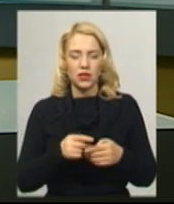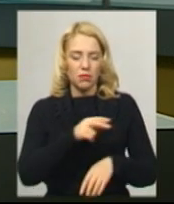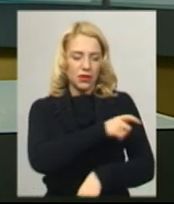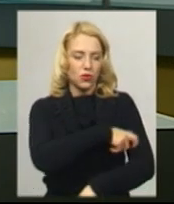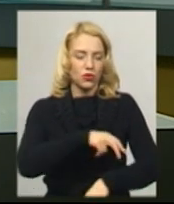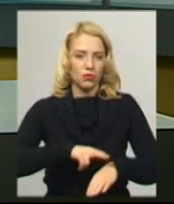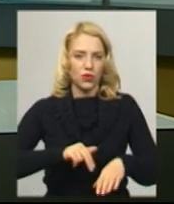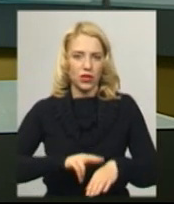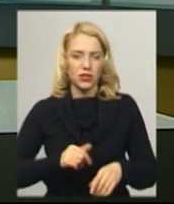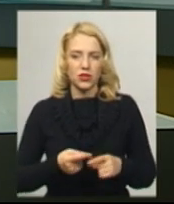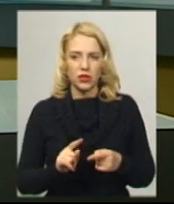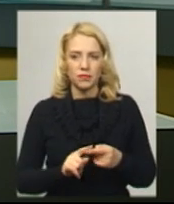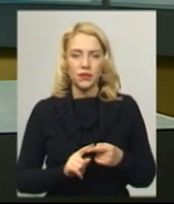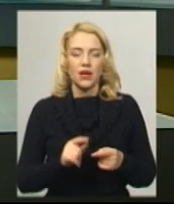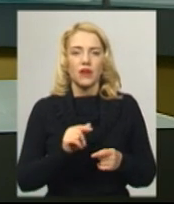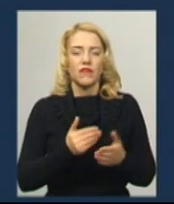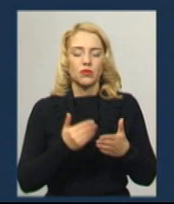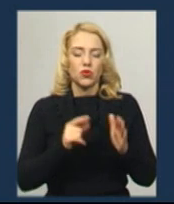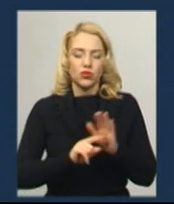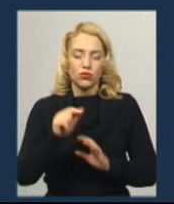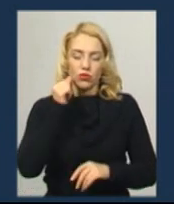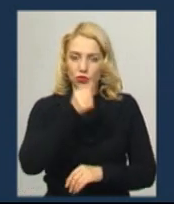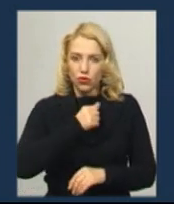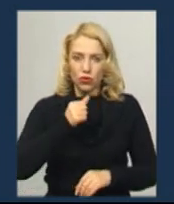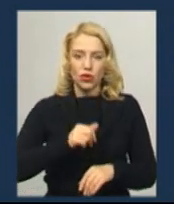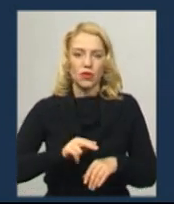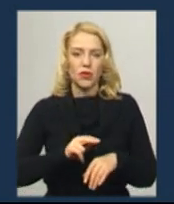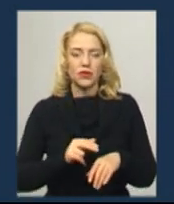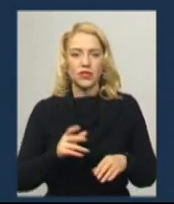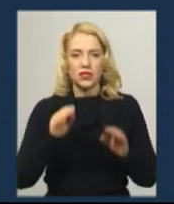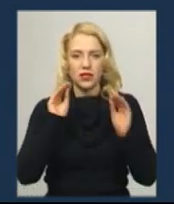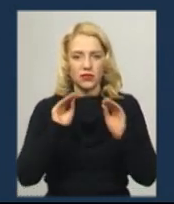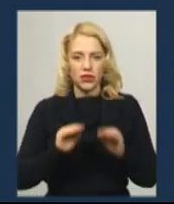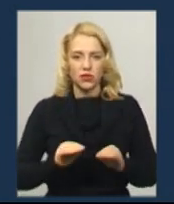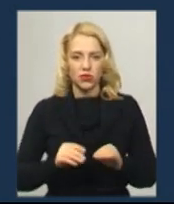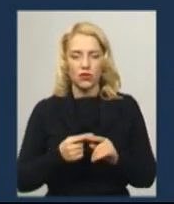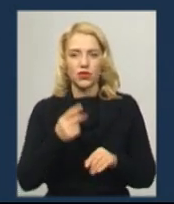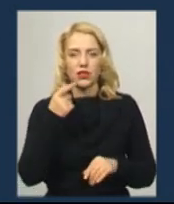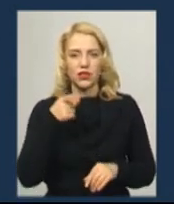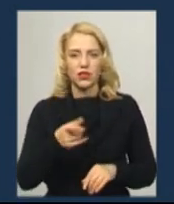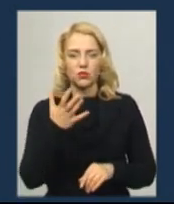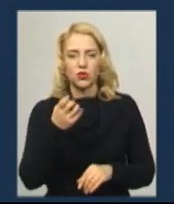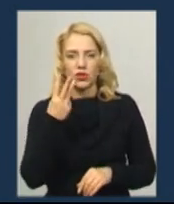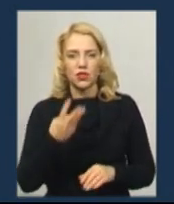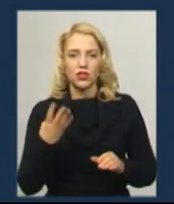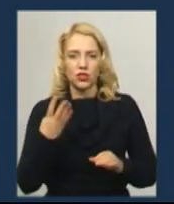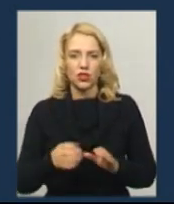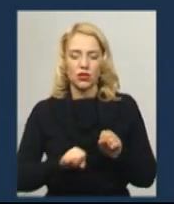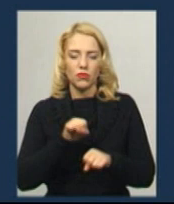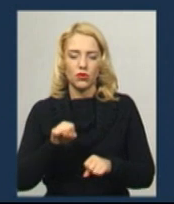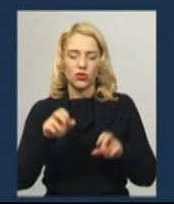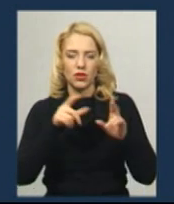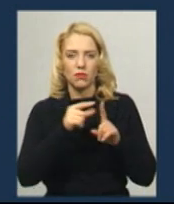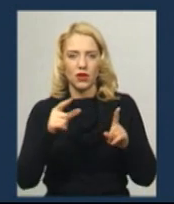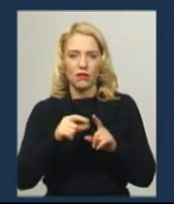Хмельниччини Гани Стримбіцької, від початку року патрульними Хмельниччини зафіксовано 1534 порушень правил дорожнього руху